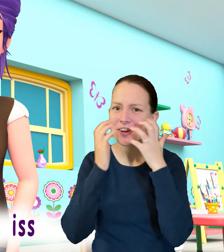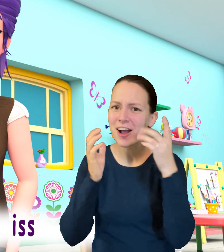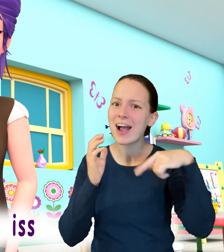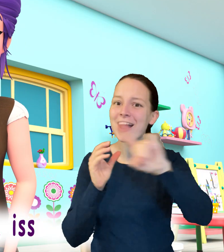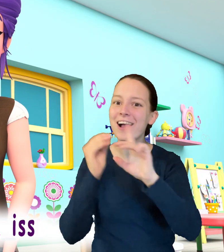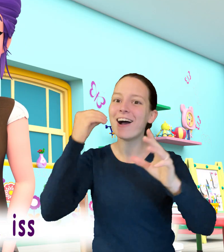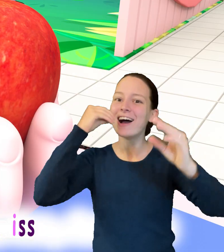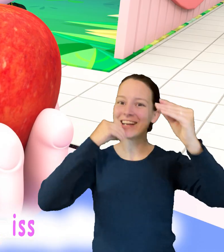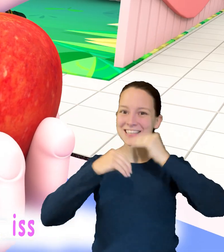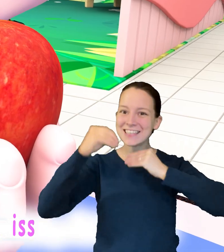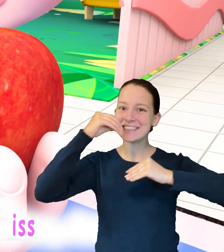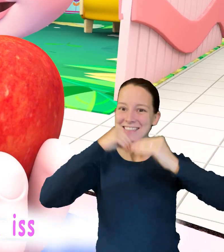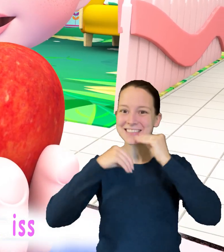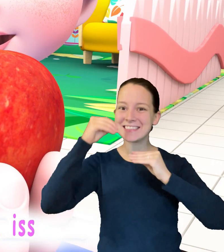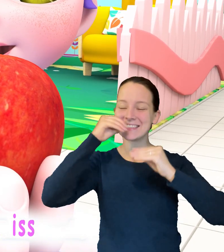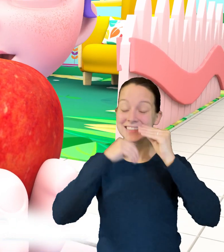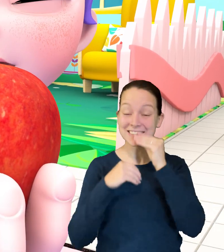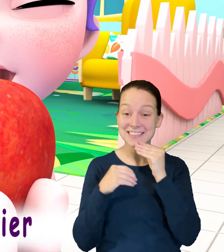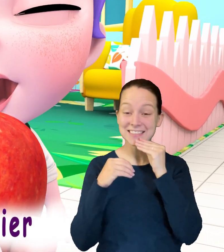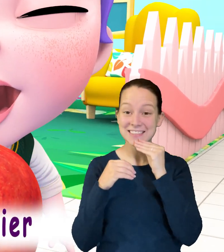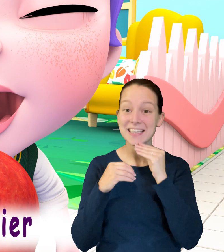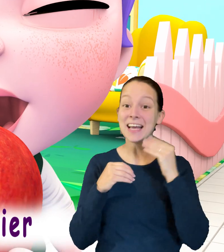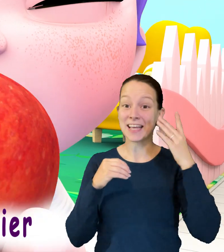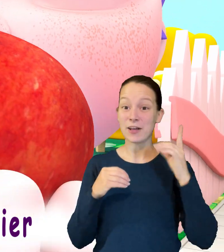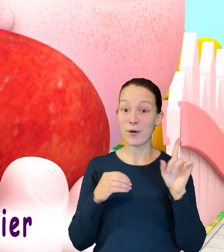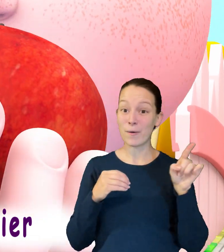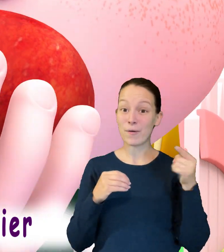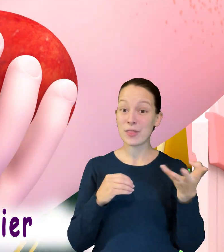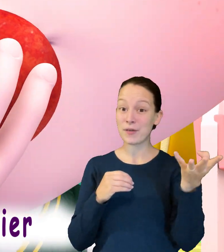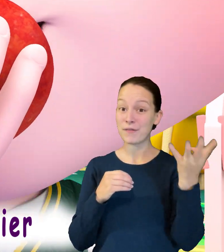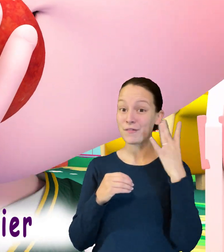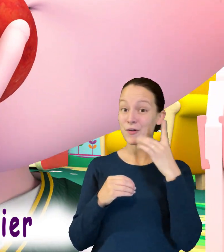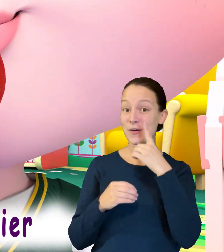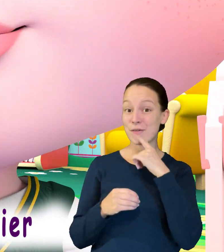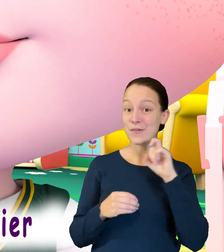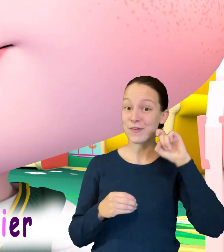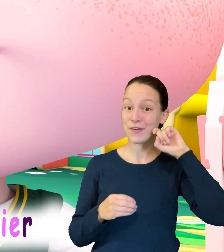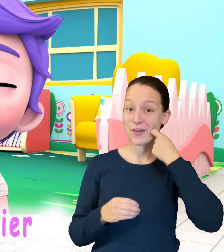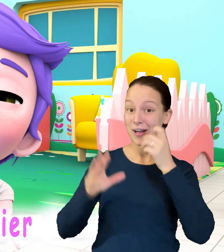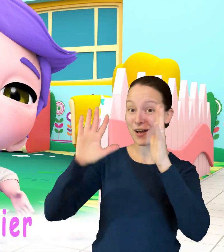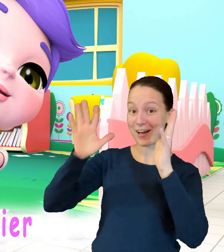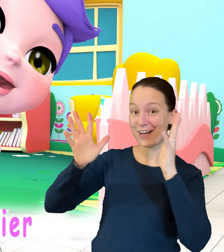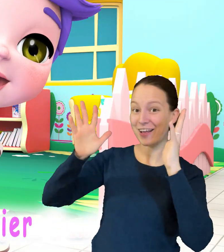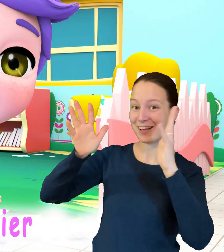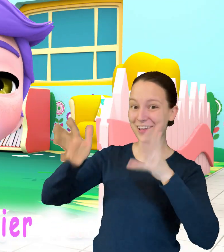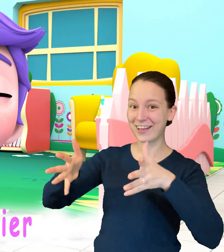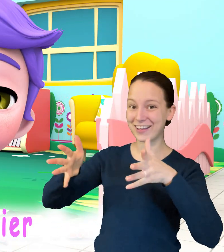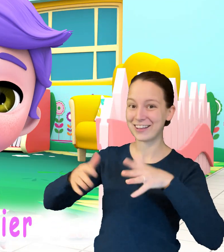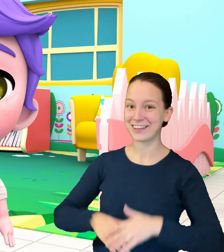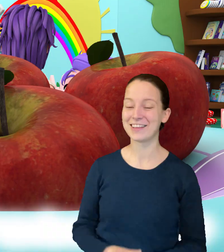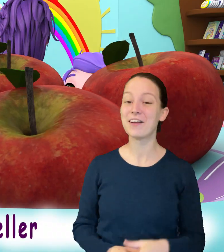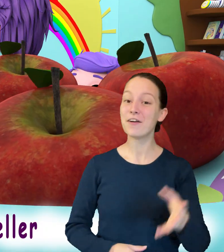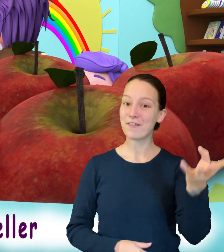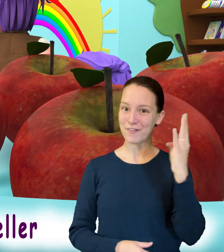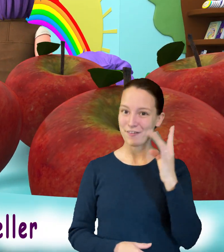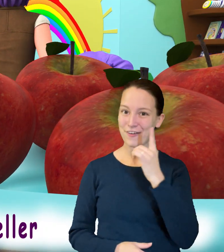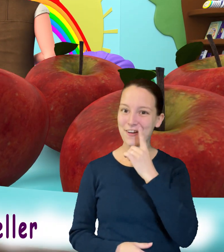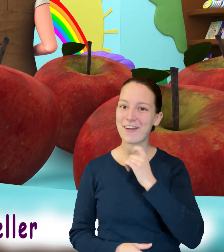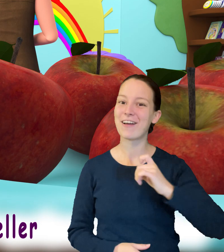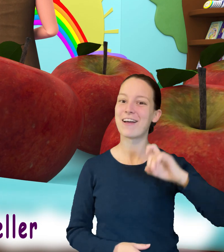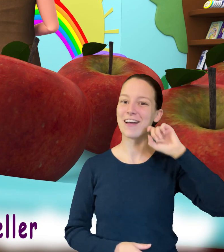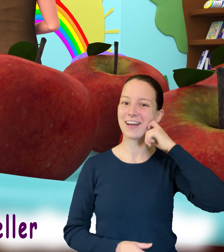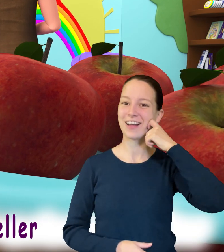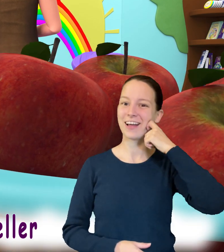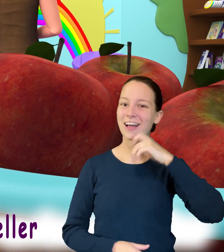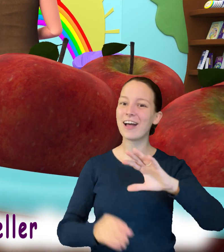groß, der Lehrer rief laut, is, is, is, da waren's nur noch vier.